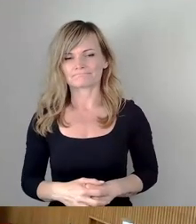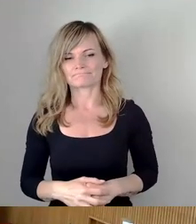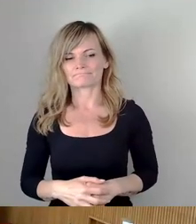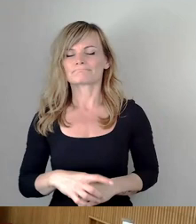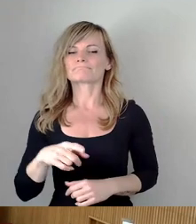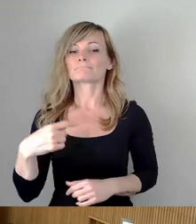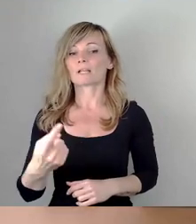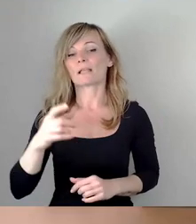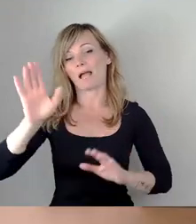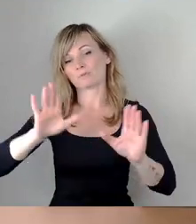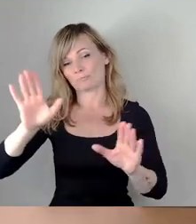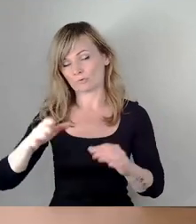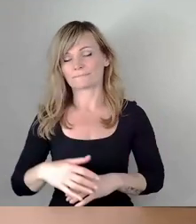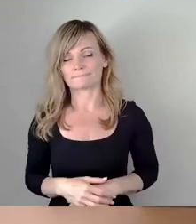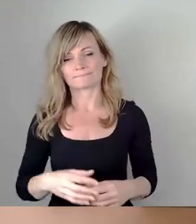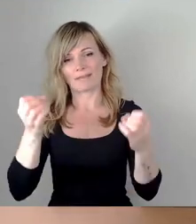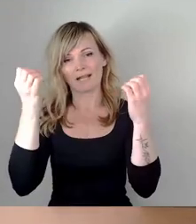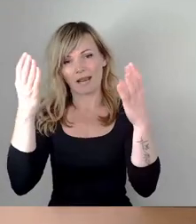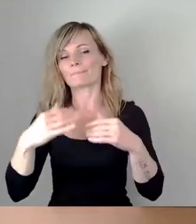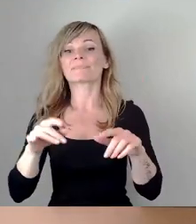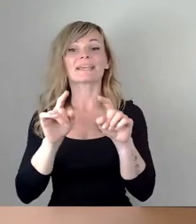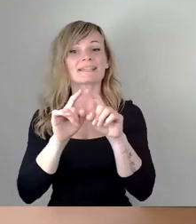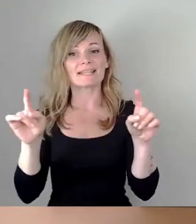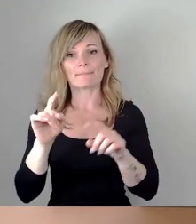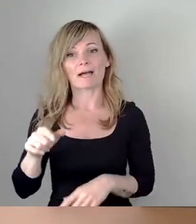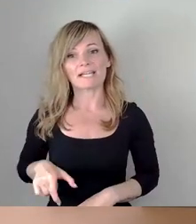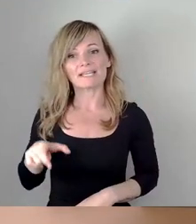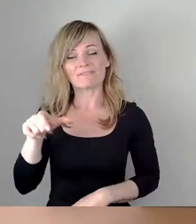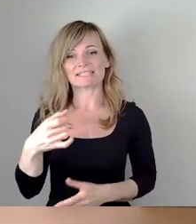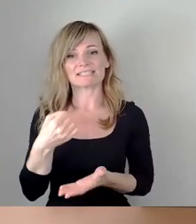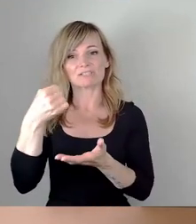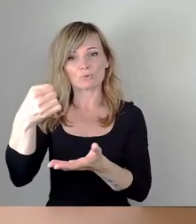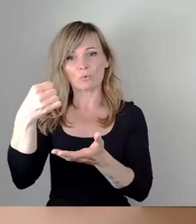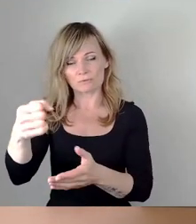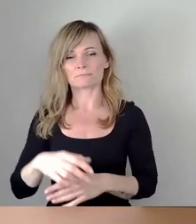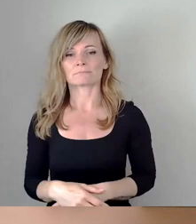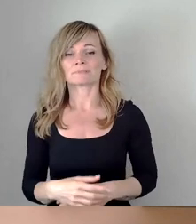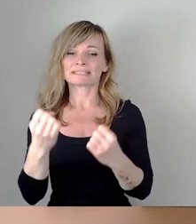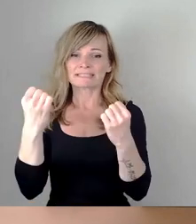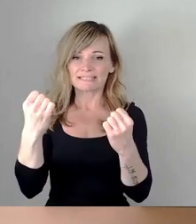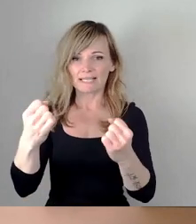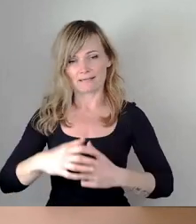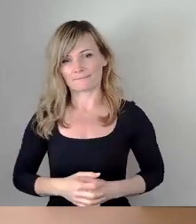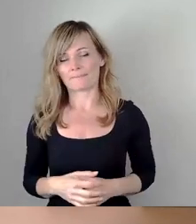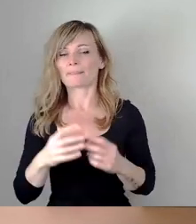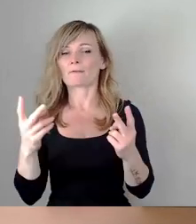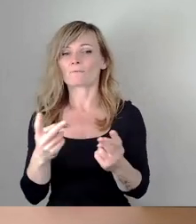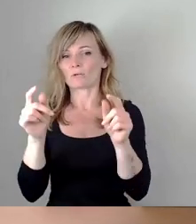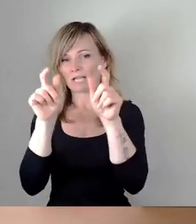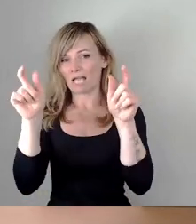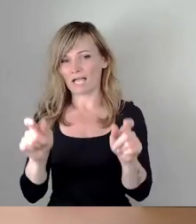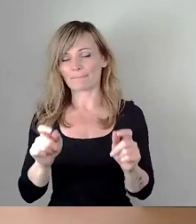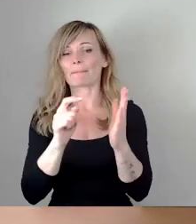ja klar, Thema Investitionen und Absicherung und entsprechende Förderrahmenbedingungen ist ein ganz wesentliches Thema,